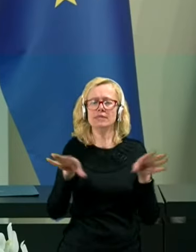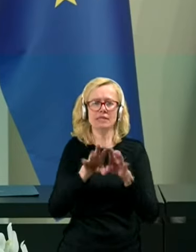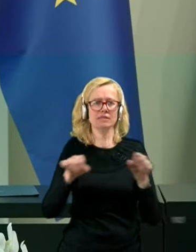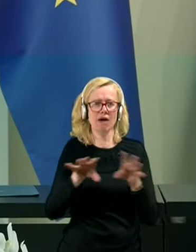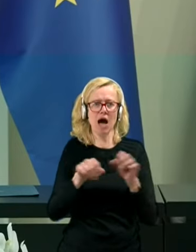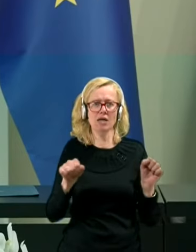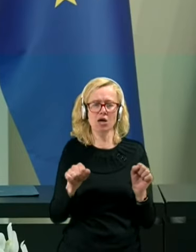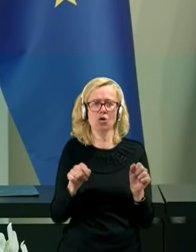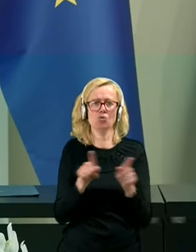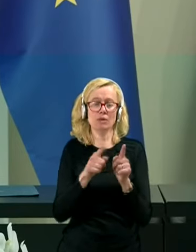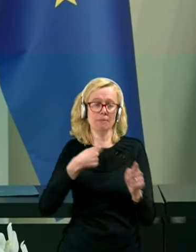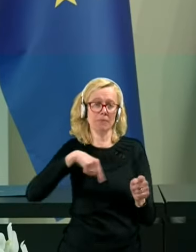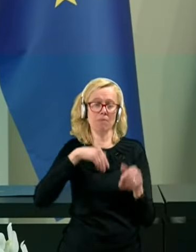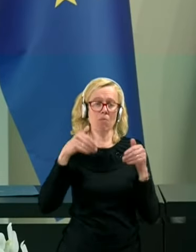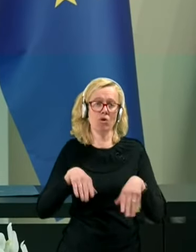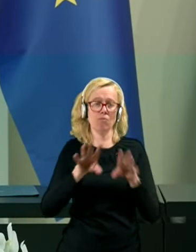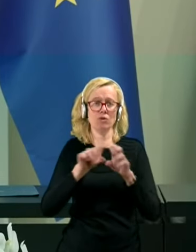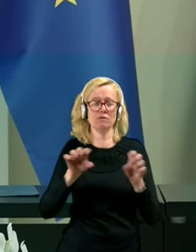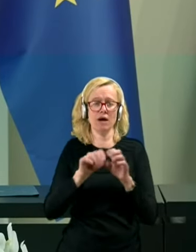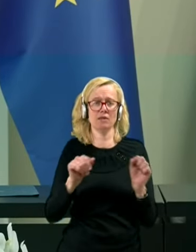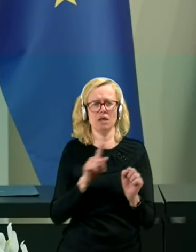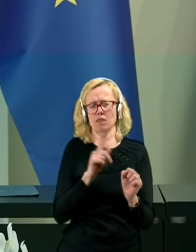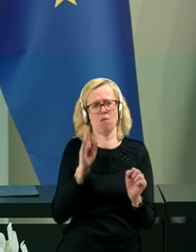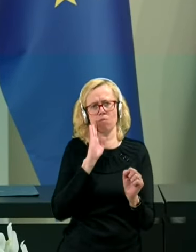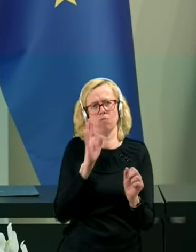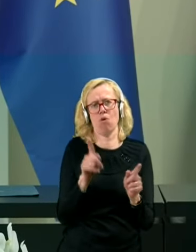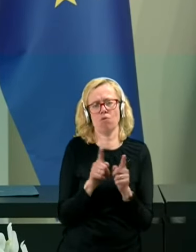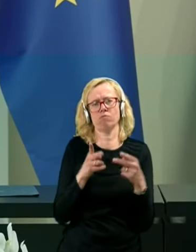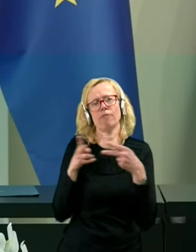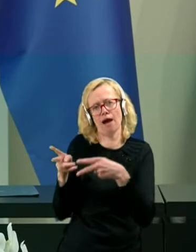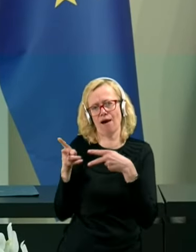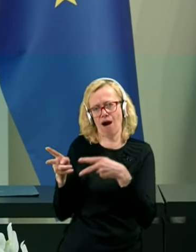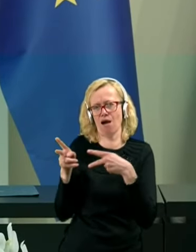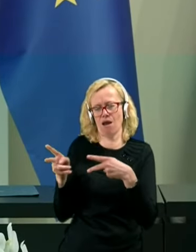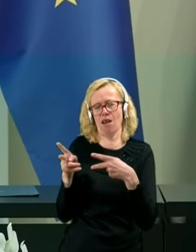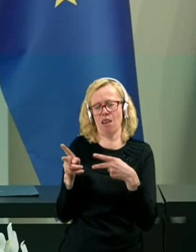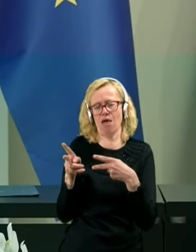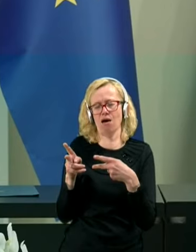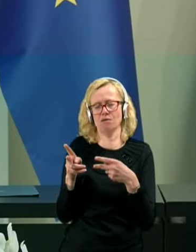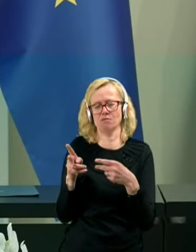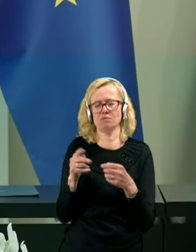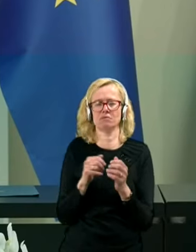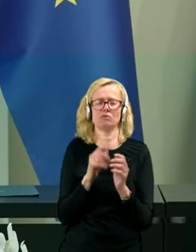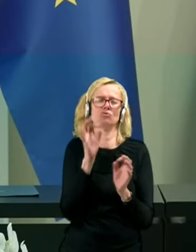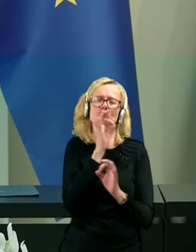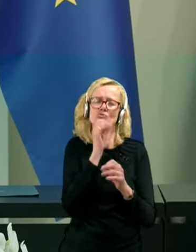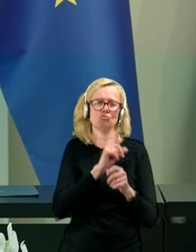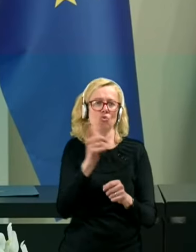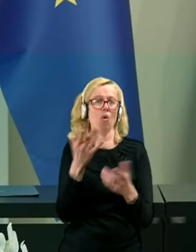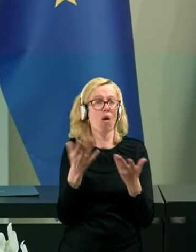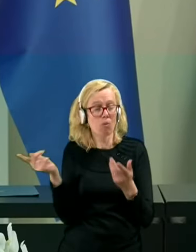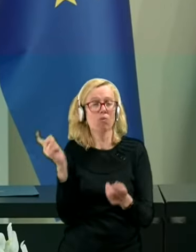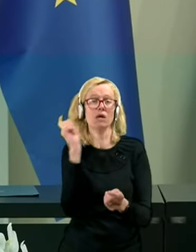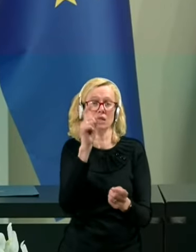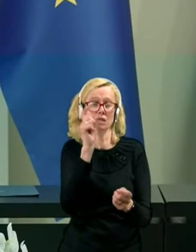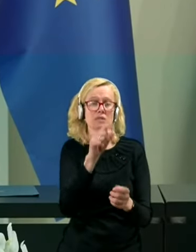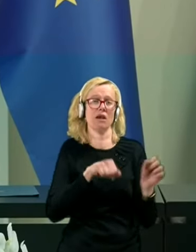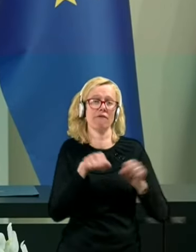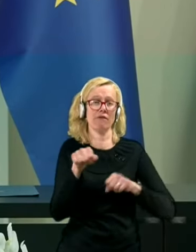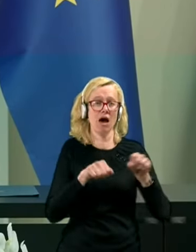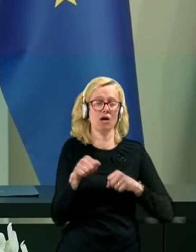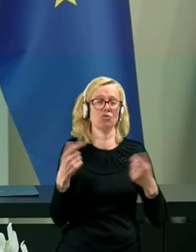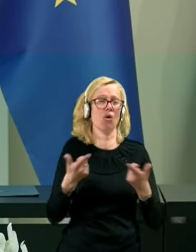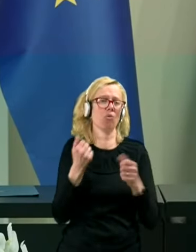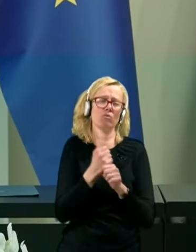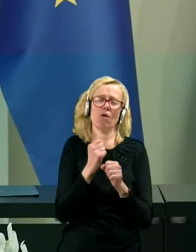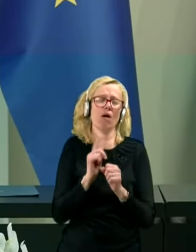izvajati, ne bo pač metala polena pod noge, nič drugega. Lahko kritizirajo vlado, lahko delajo kar